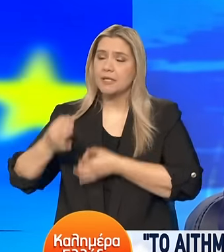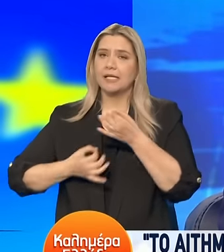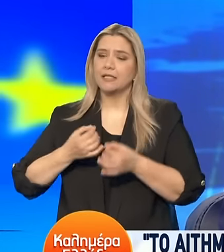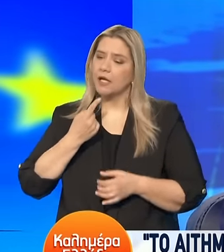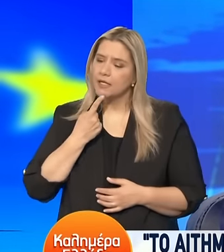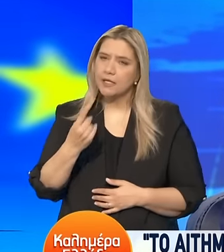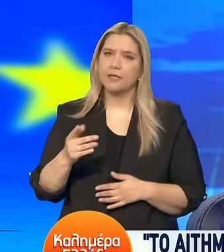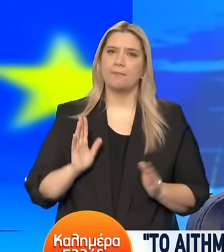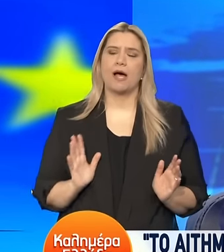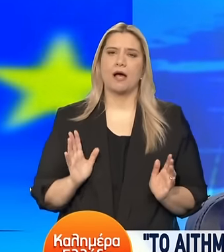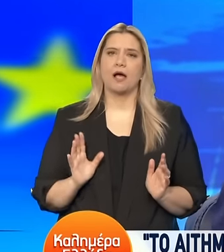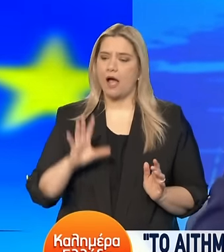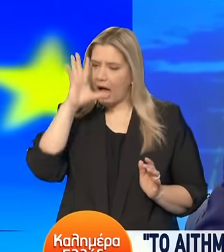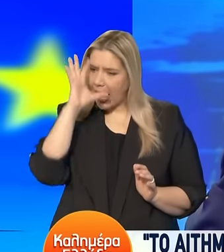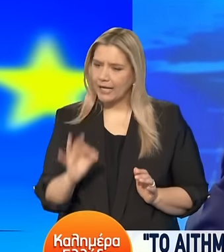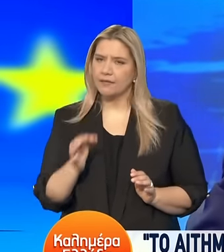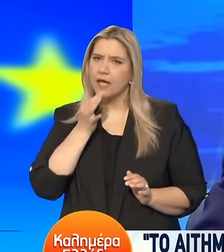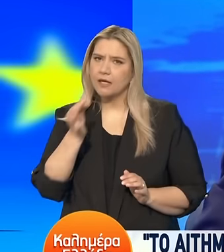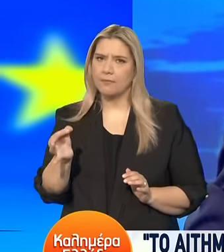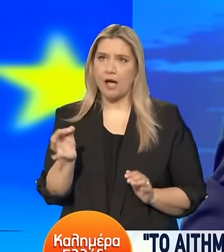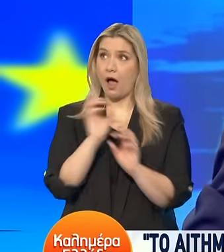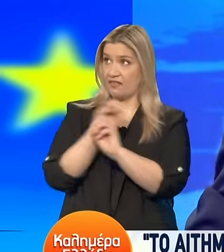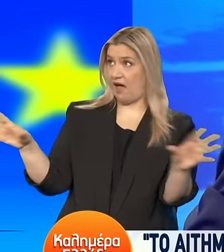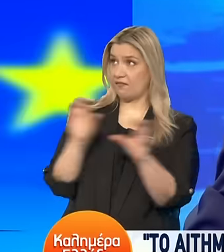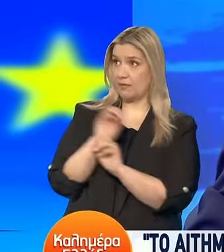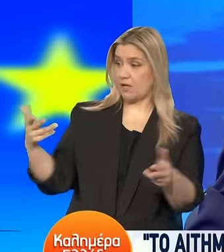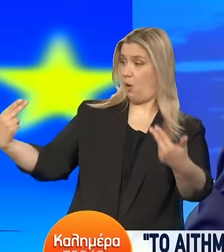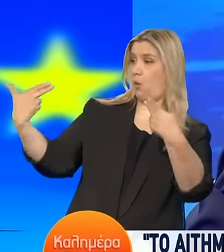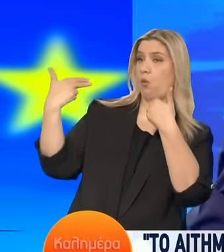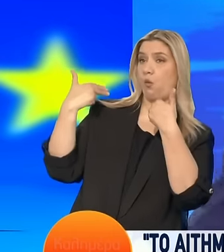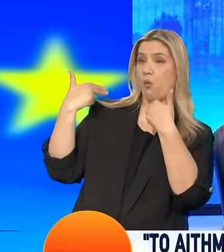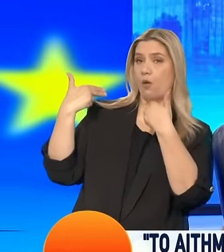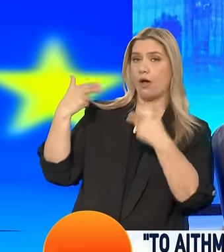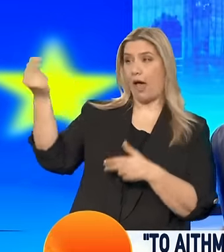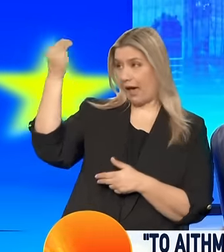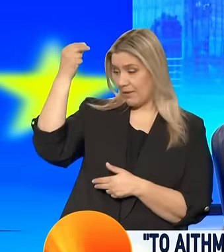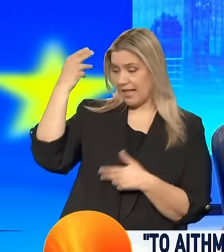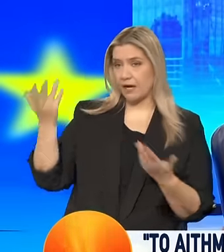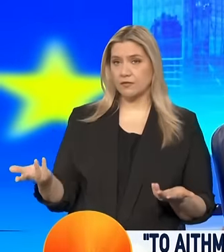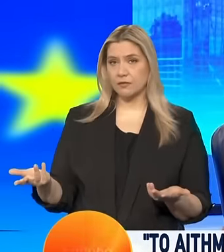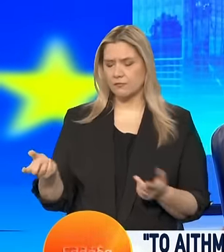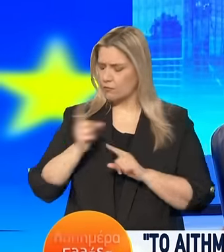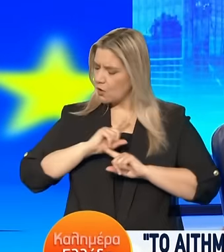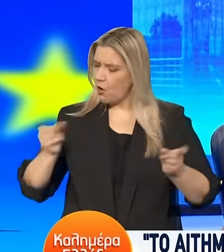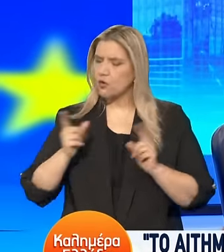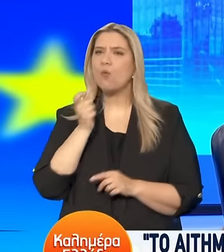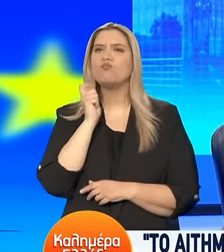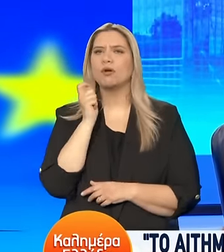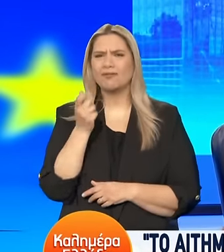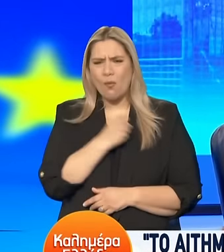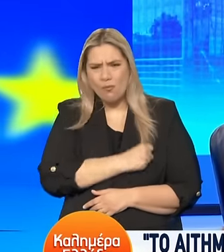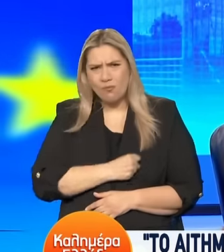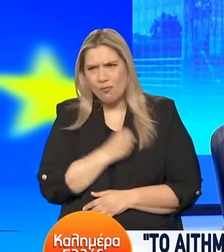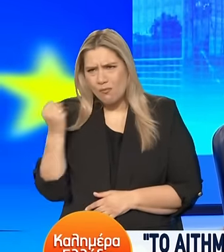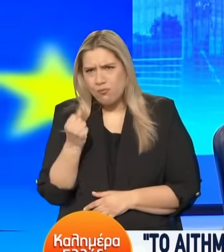Της αλήθειας Δεν το διαφήμισα, δεν το εργαλειοποίησα Δεν πήγα να κάνω πολιτική Πάνω στον πόνο των συγγενών